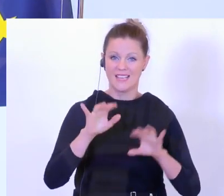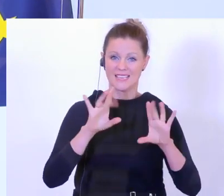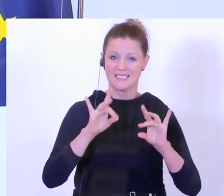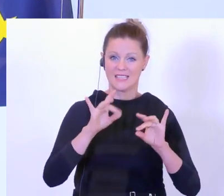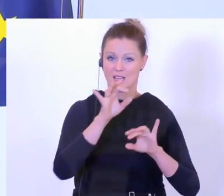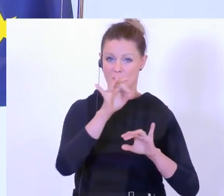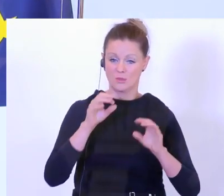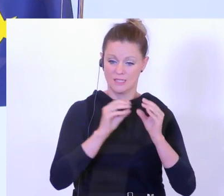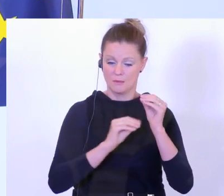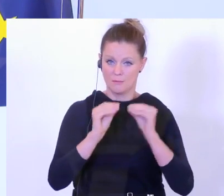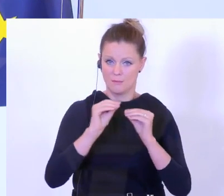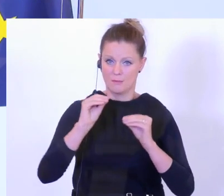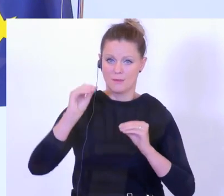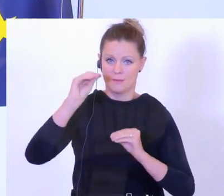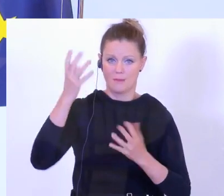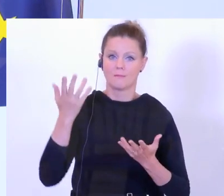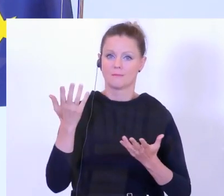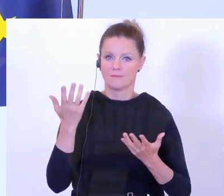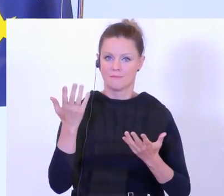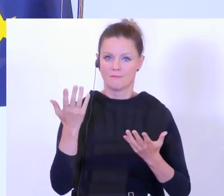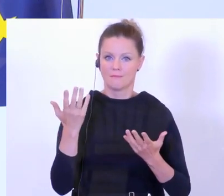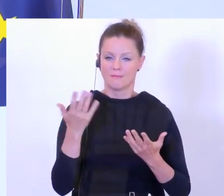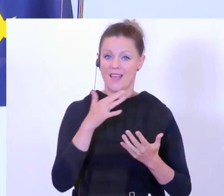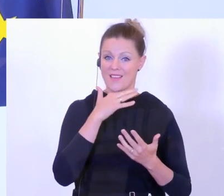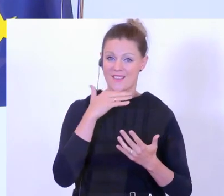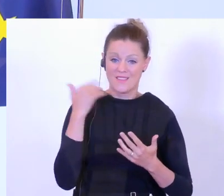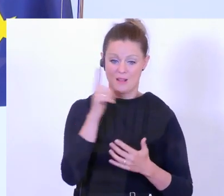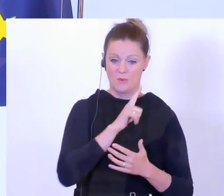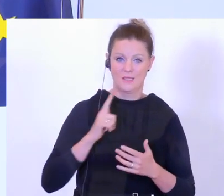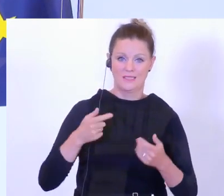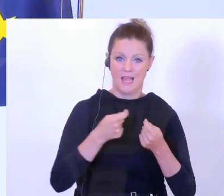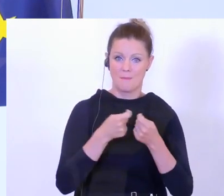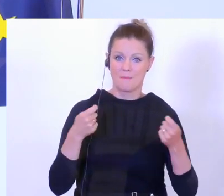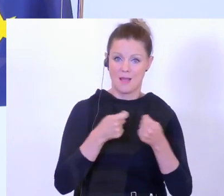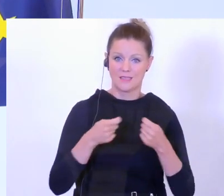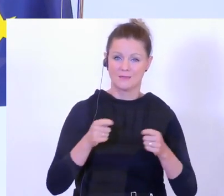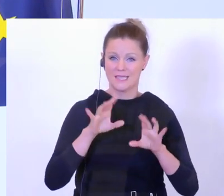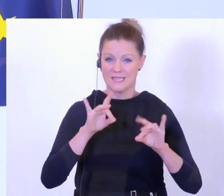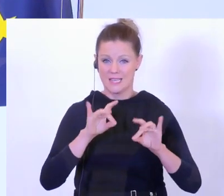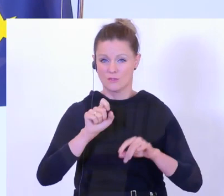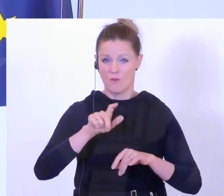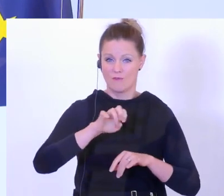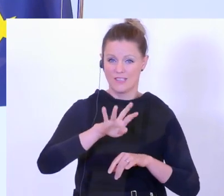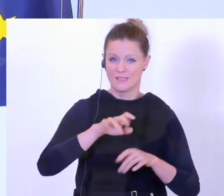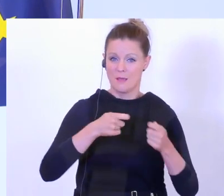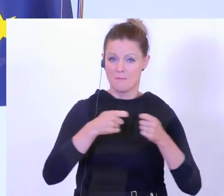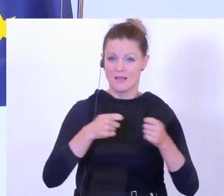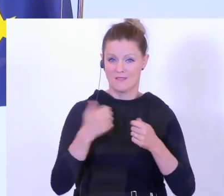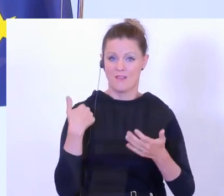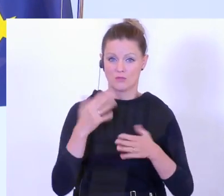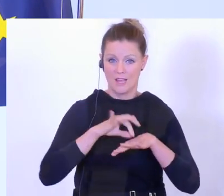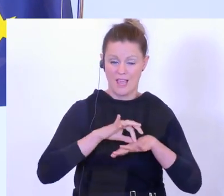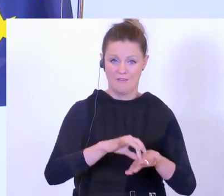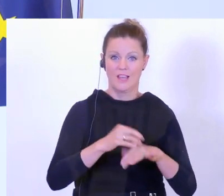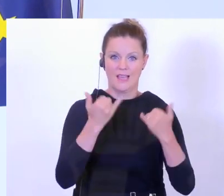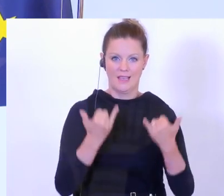Prozentpunkte nach oben gegangen. Es sind eine Vielzahl von polizeilichen Maßnahmen schon vor zehn, zwölf, vierzehn Jahren eingeführt worden, die uns